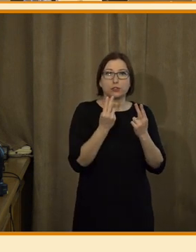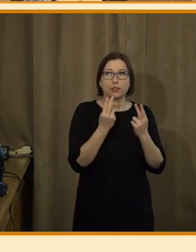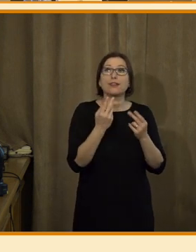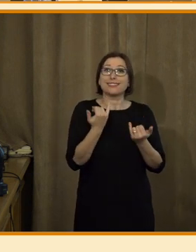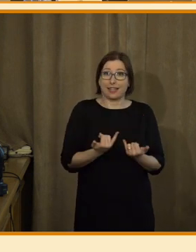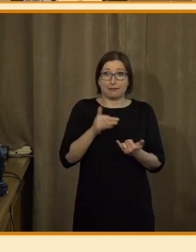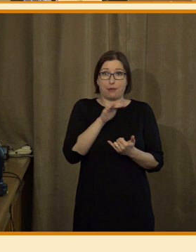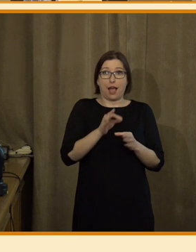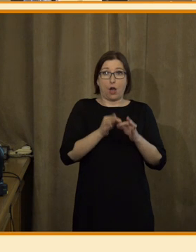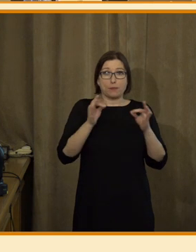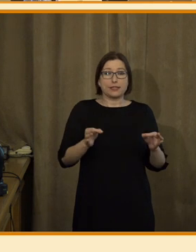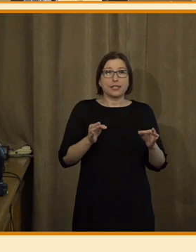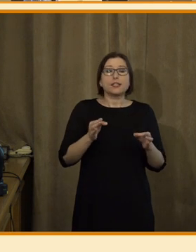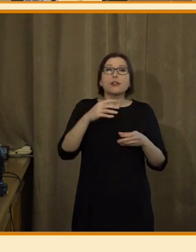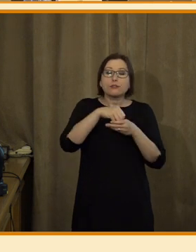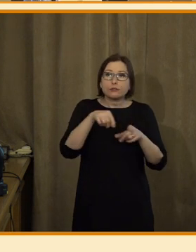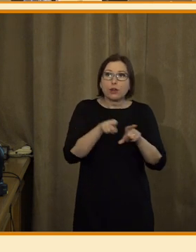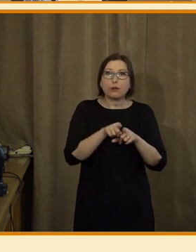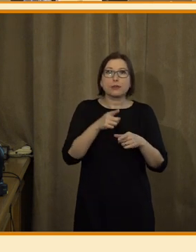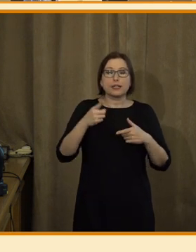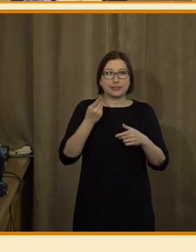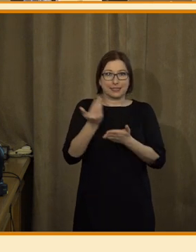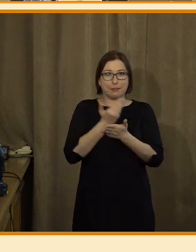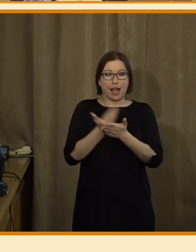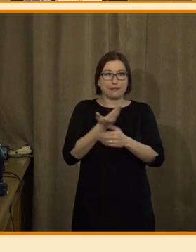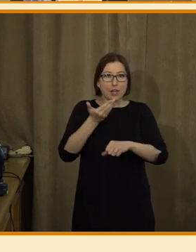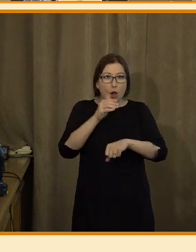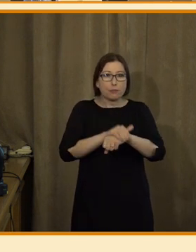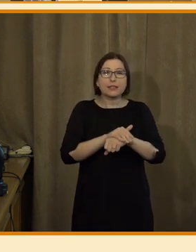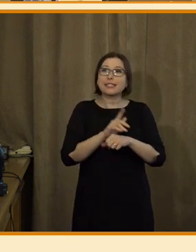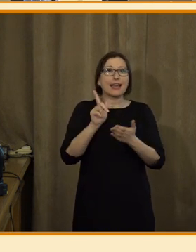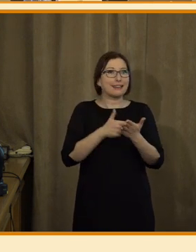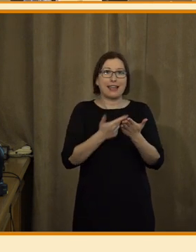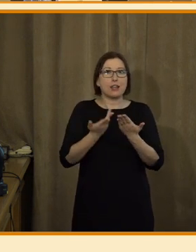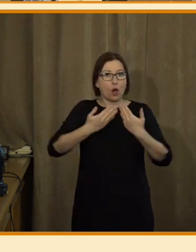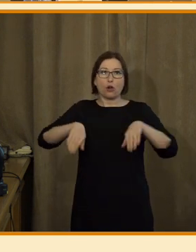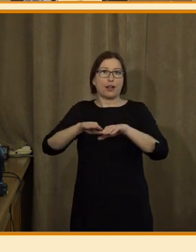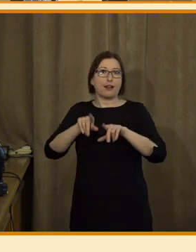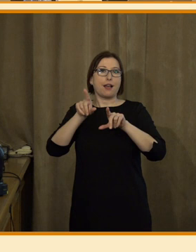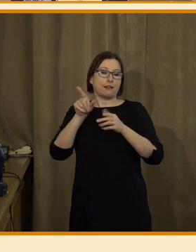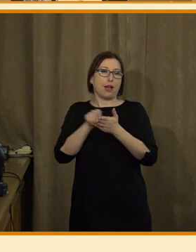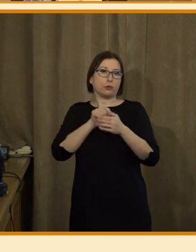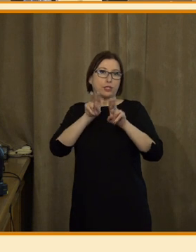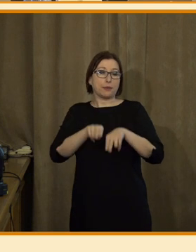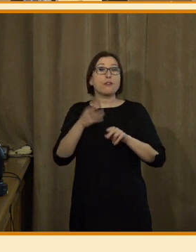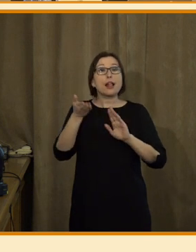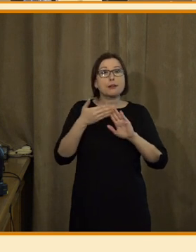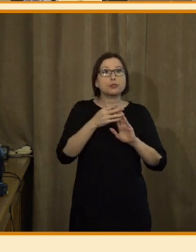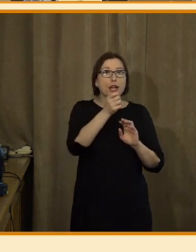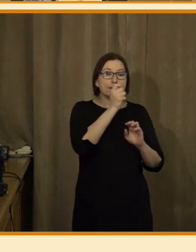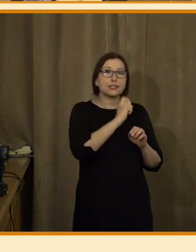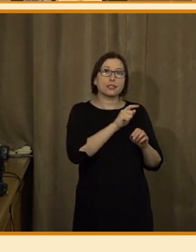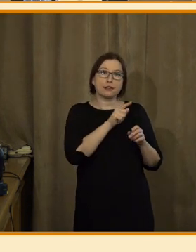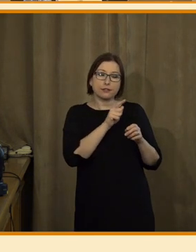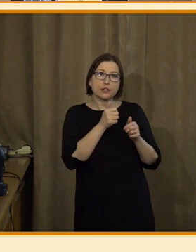omezené, protože generované nebo zprávy obecně nejsou chráněny autorským právem, ale třeba investigativní